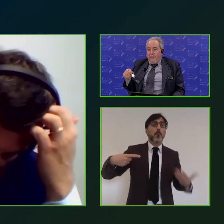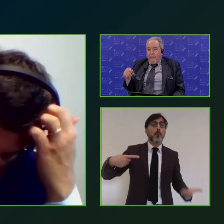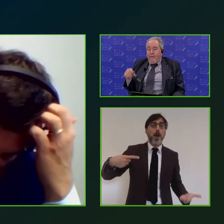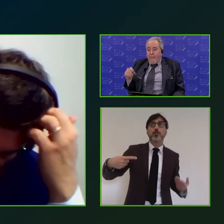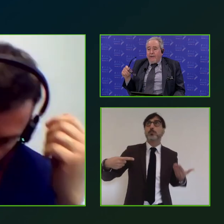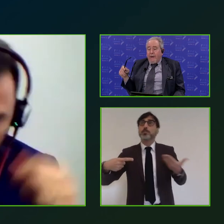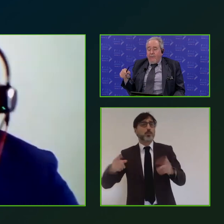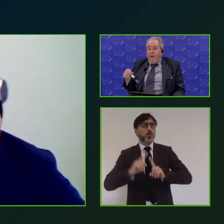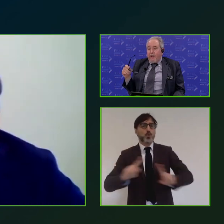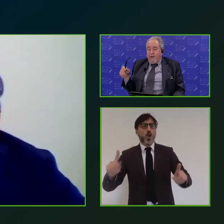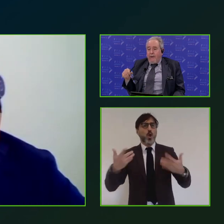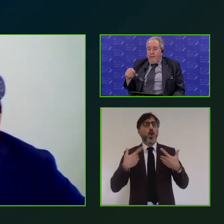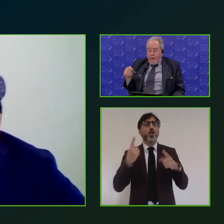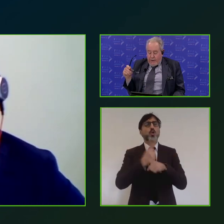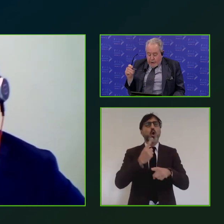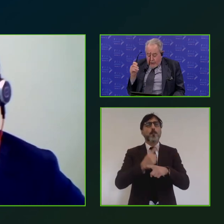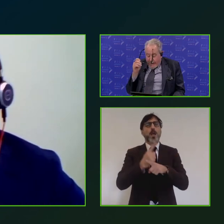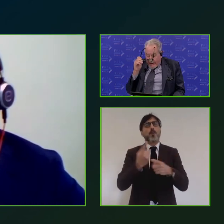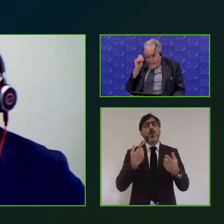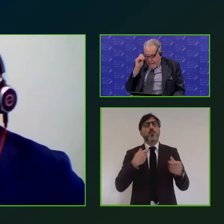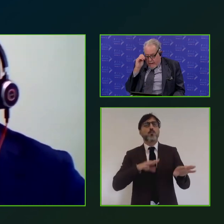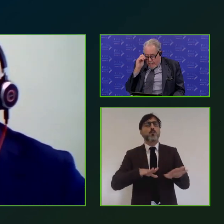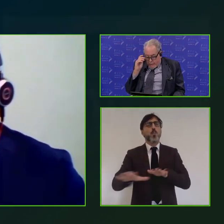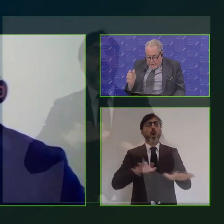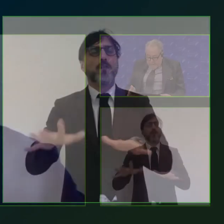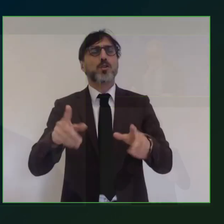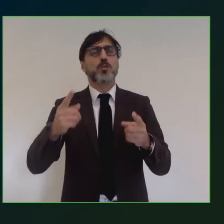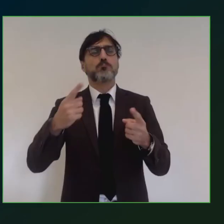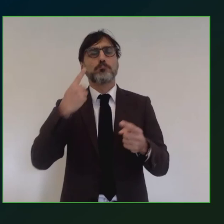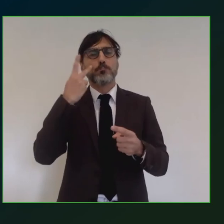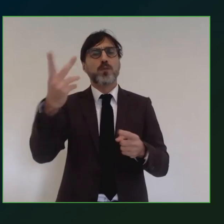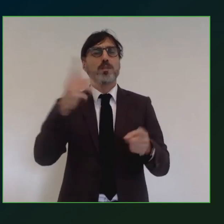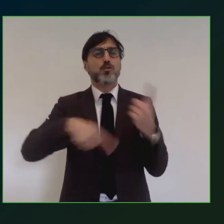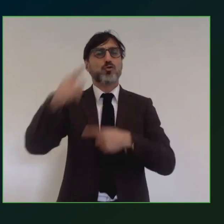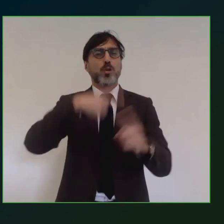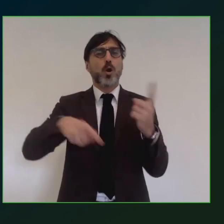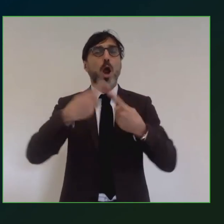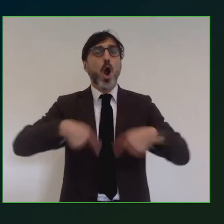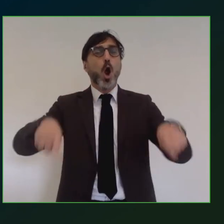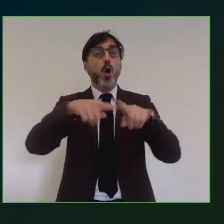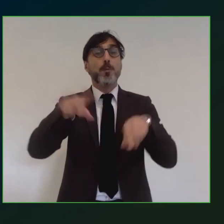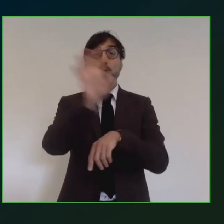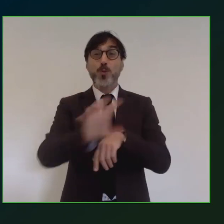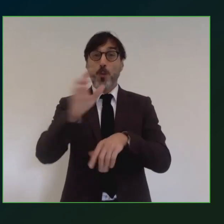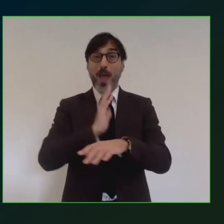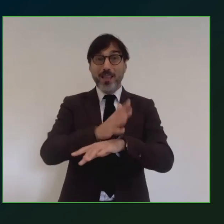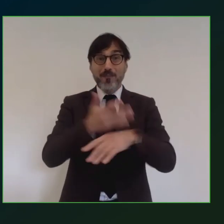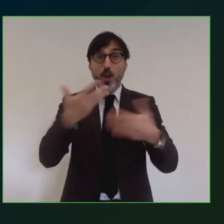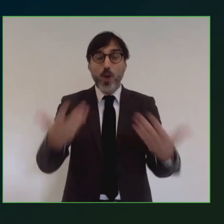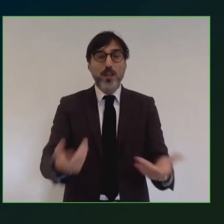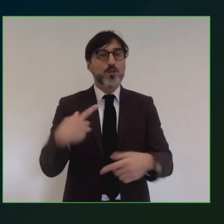dobbiamo veramente rimuoverci in un'ottica circolare è il momento di sentire adesso la commissione europea sentiamo